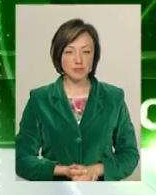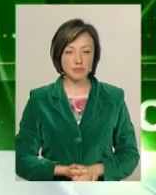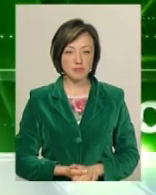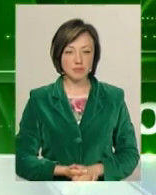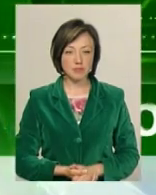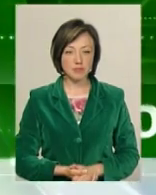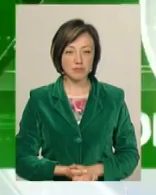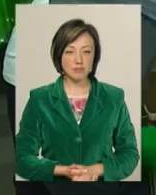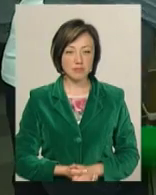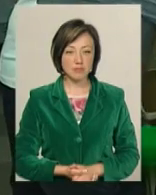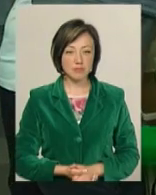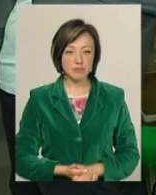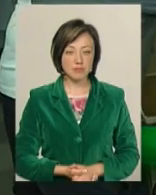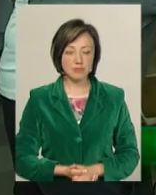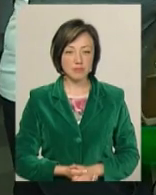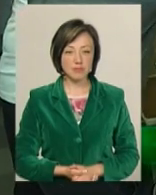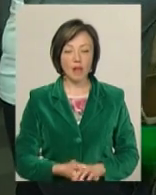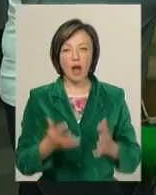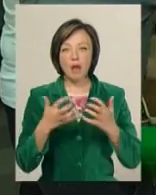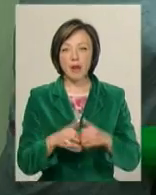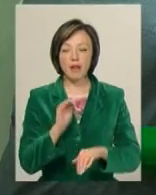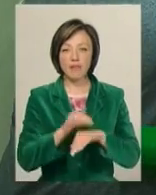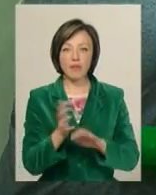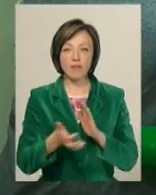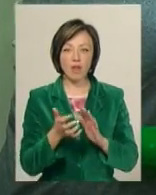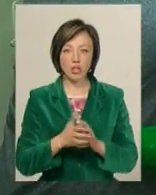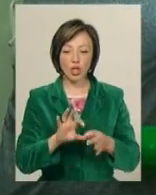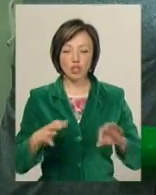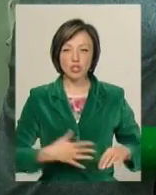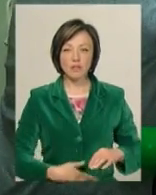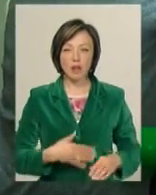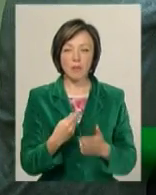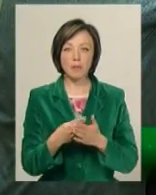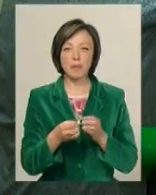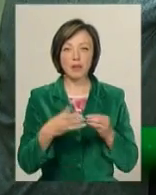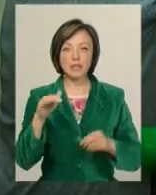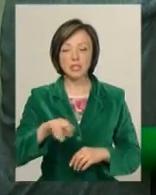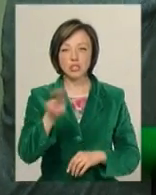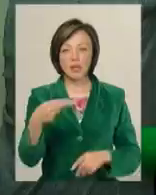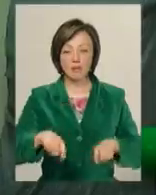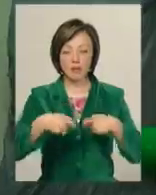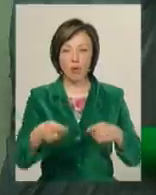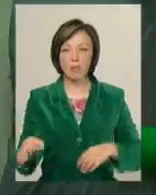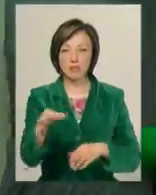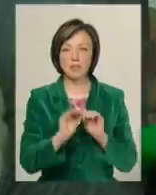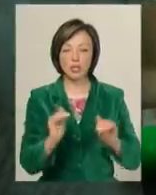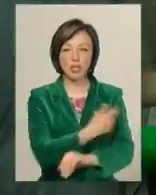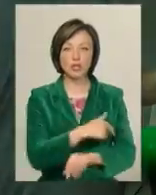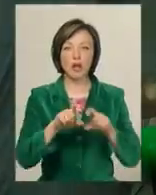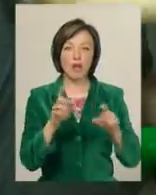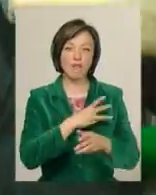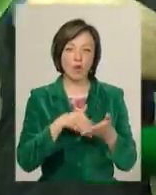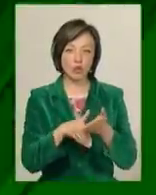Музика Апарат для виявлення ватки шківника вартістю 15 тисяч євро передали обласній дитячій лікарні